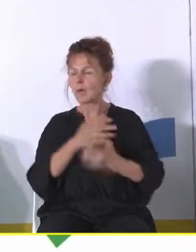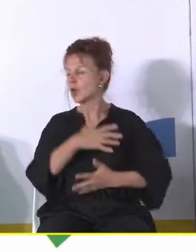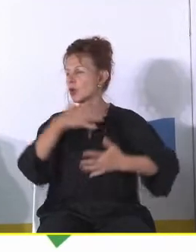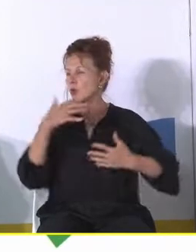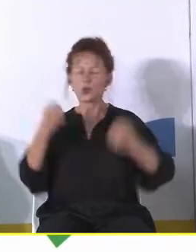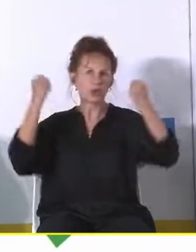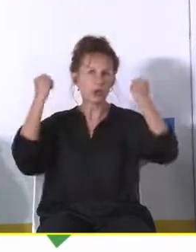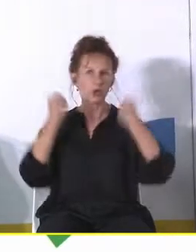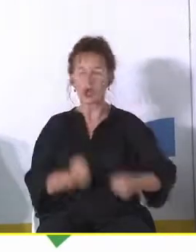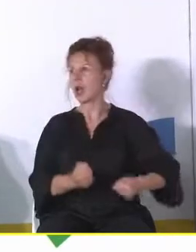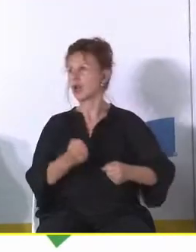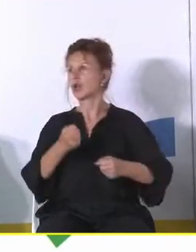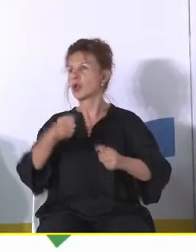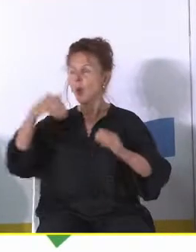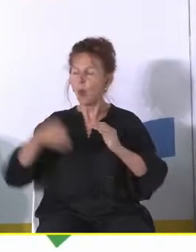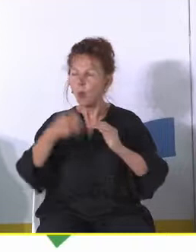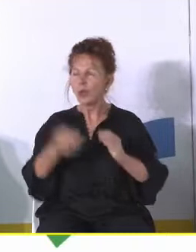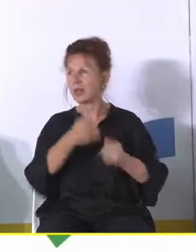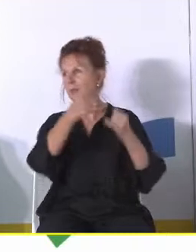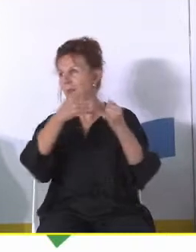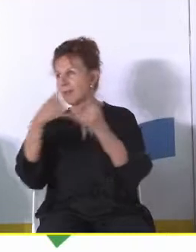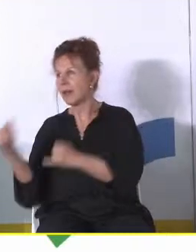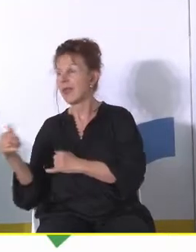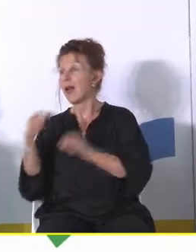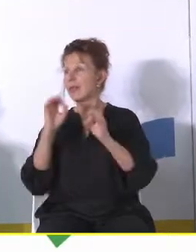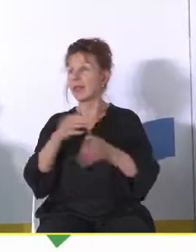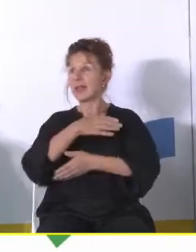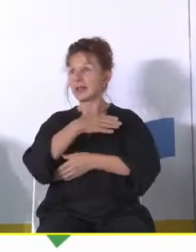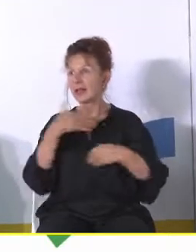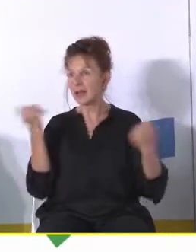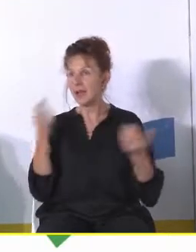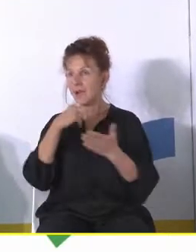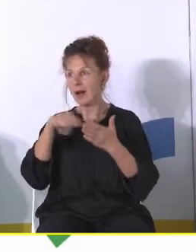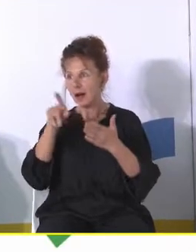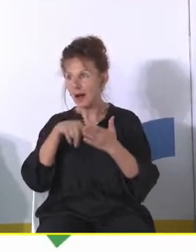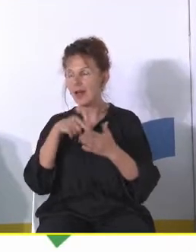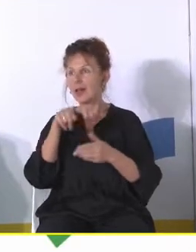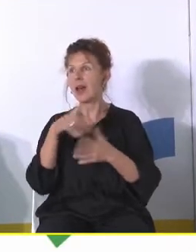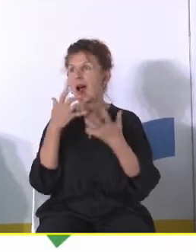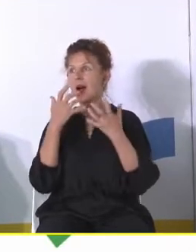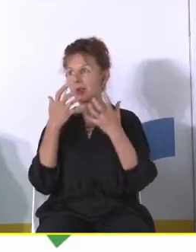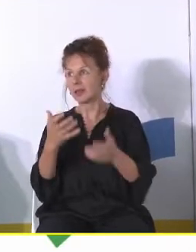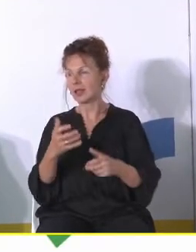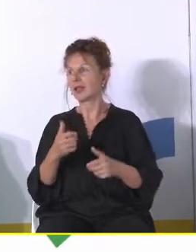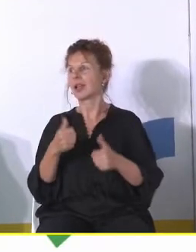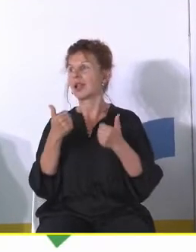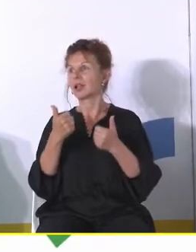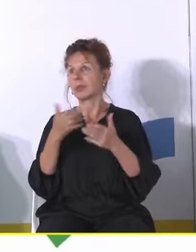ciężki hutnictwo kopalnie a teraz nie ma więc ta zachęta jakoby